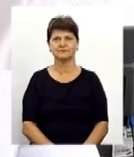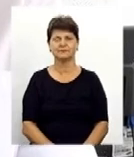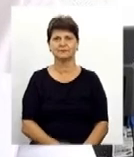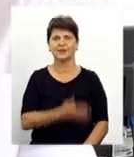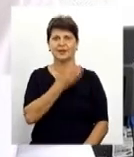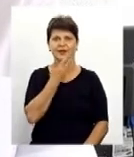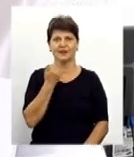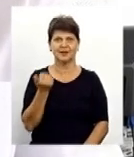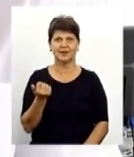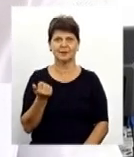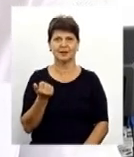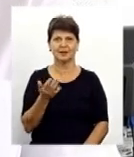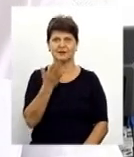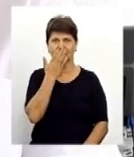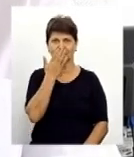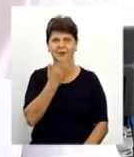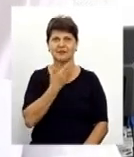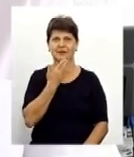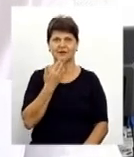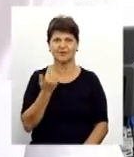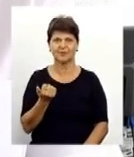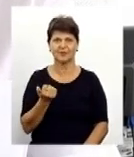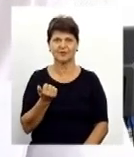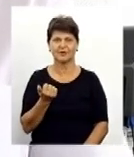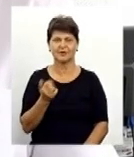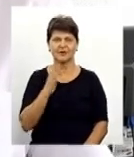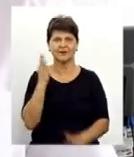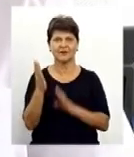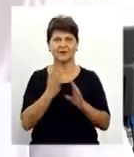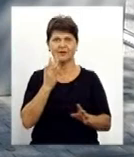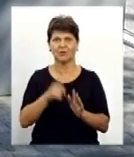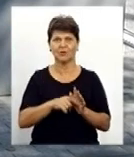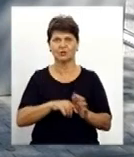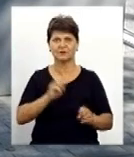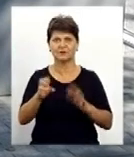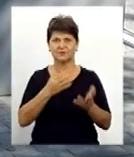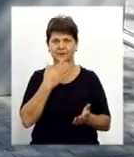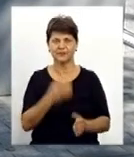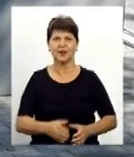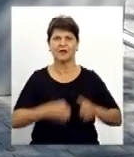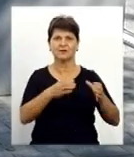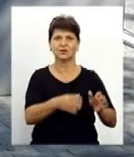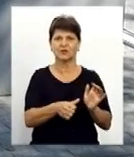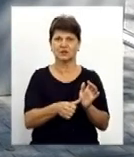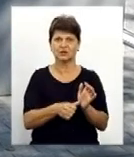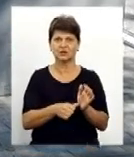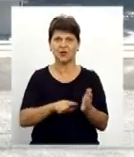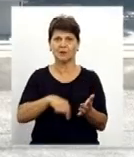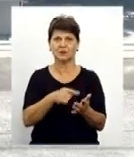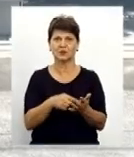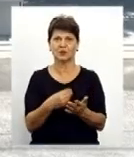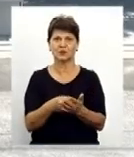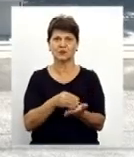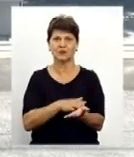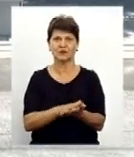Немає запахів, немає вітром не розносить сміття. Аби встановити шість контейнерів, з міського бюджету